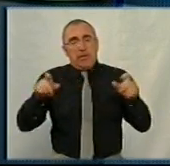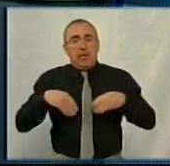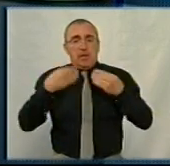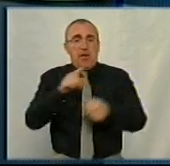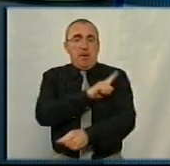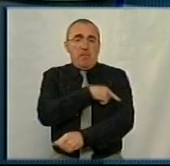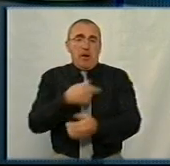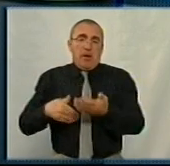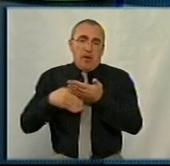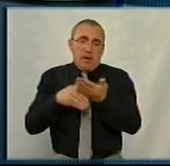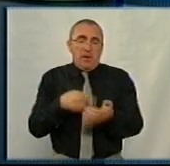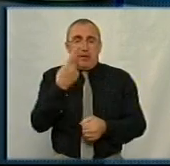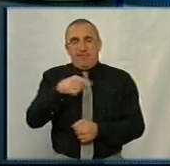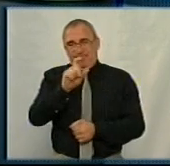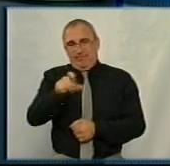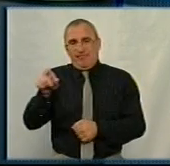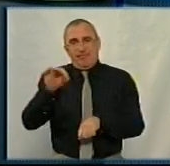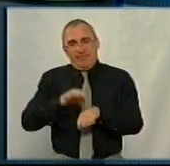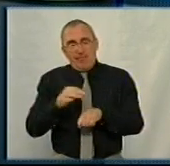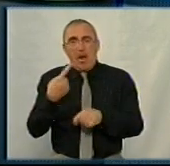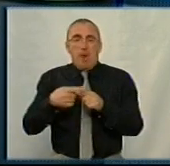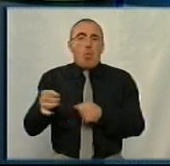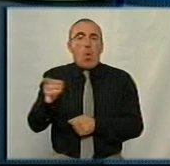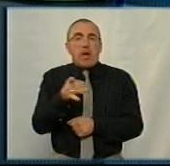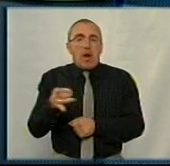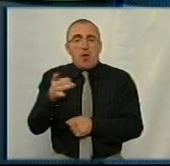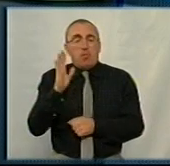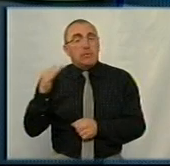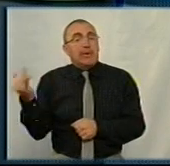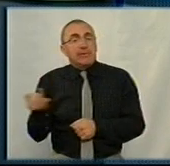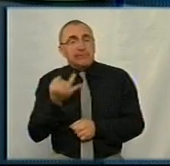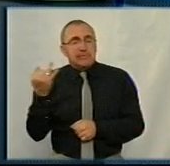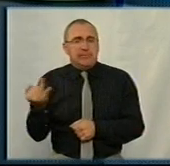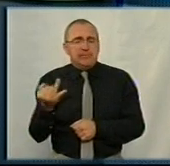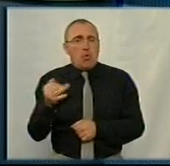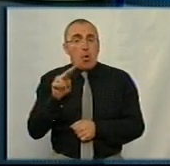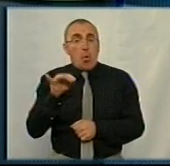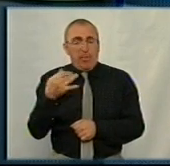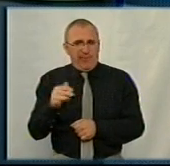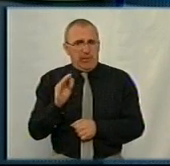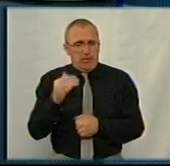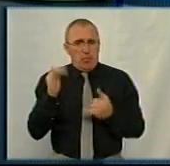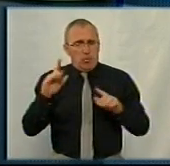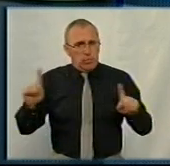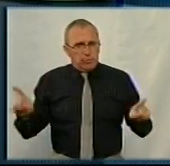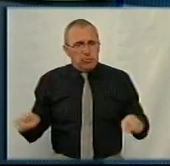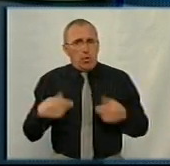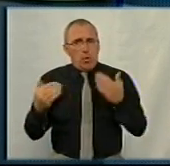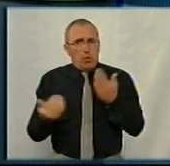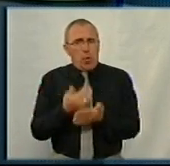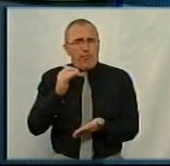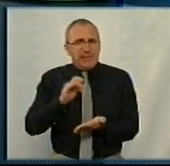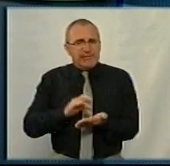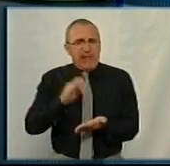дає медичну допомогу таким пацієнтам, або району, який буде зацікавлений саме підтримки. Ось у Кропивницькому, перепрошую, буде створюватись новий